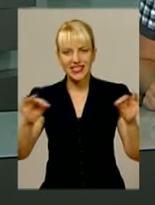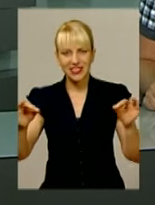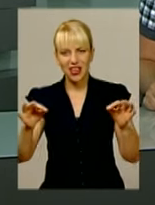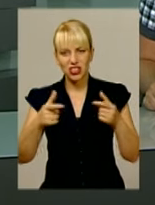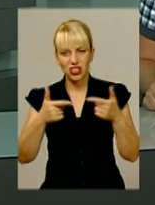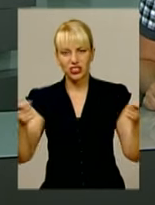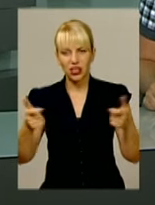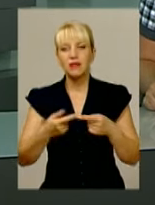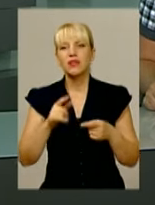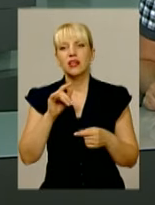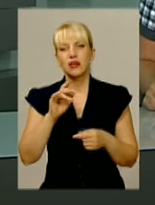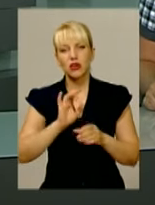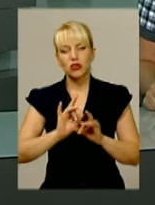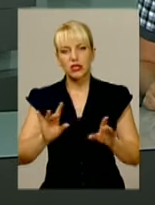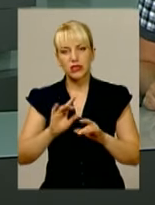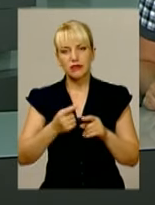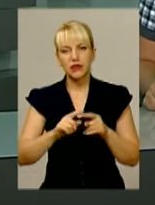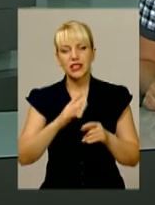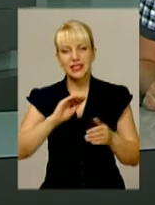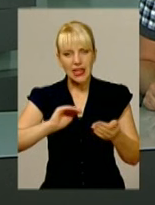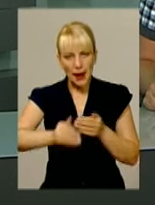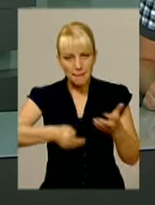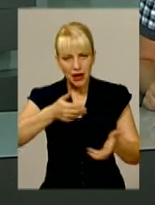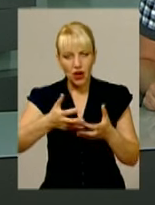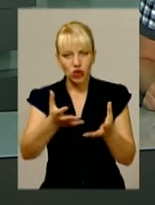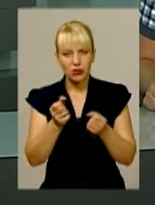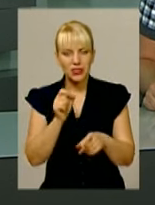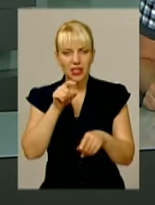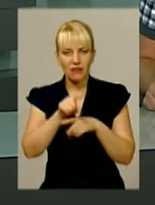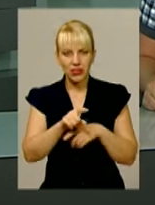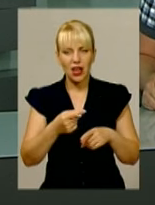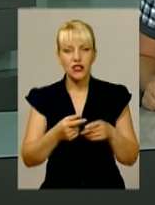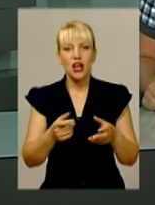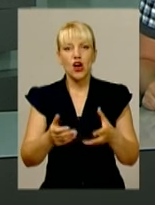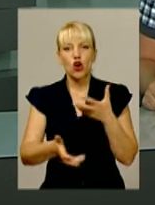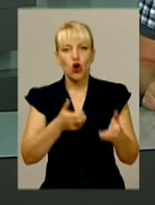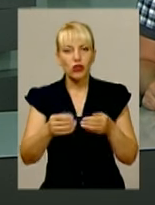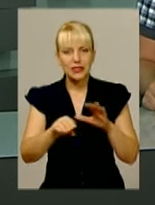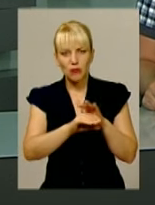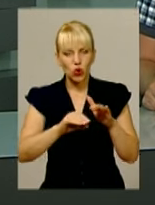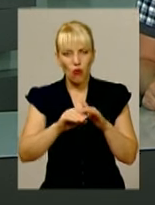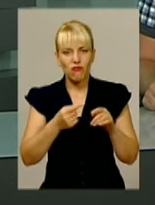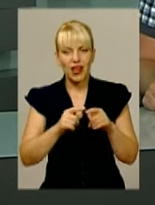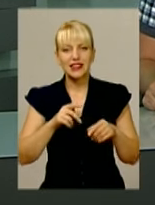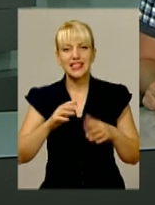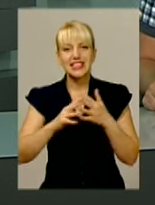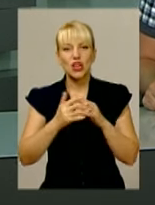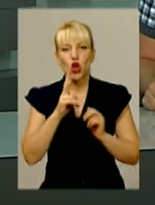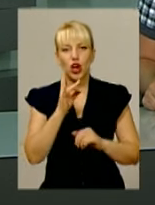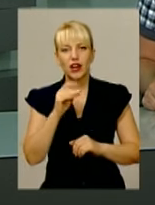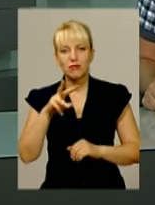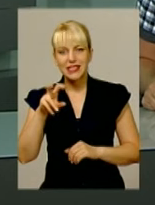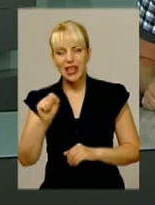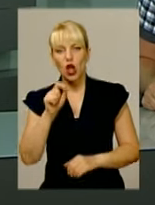-службі військової частини, де служив наш земляк. Сапери отримали завдання розмінувати ділянку поблизу села Кримське Луганської області. Дмитру